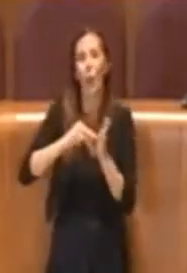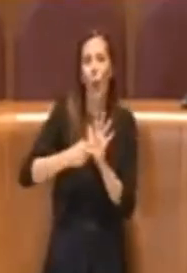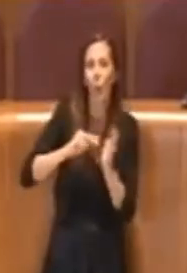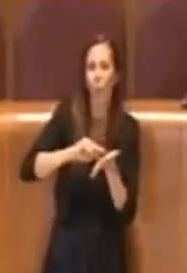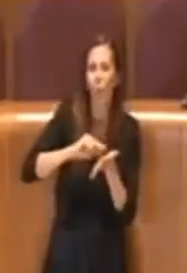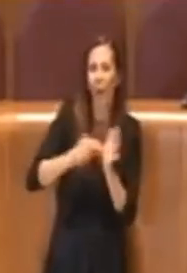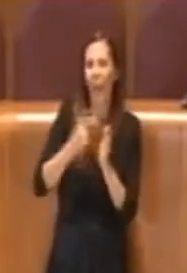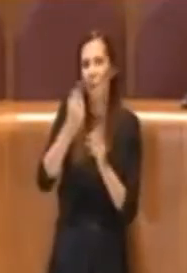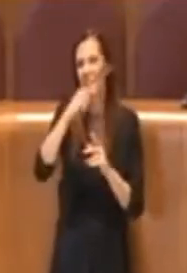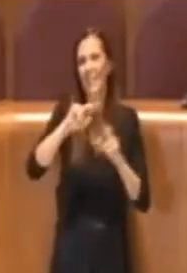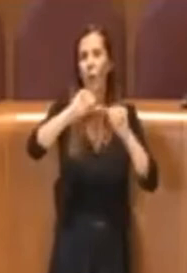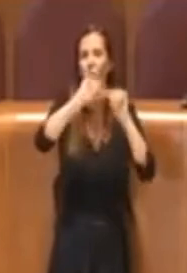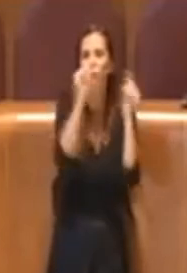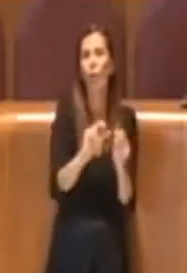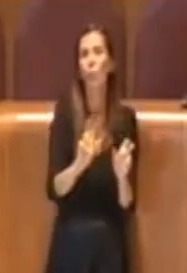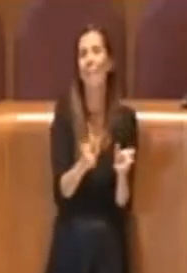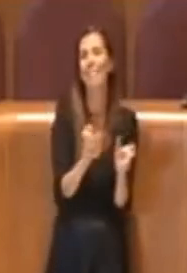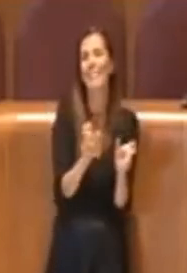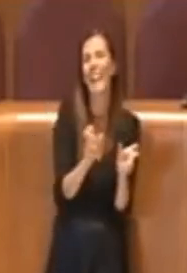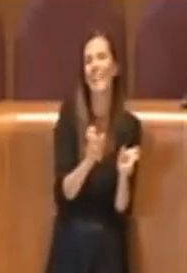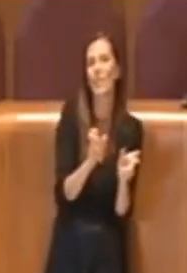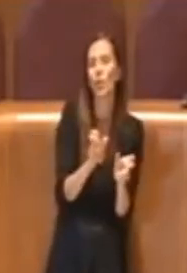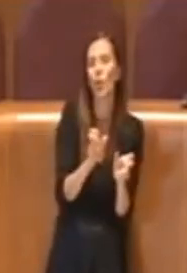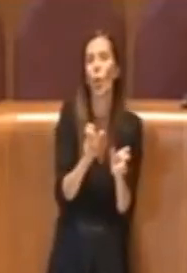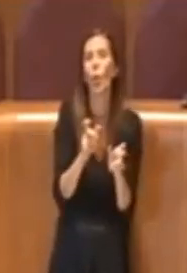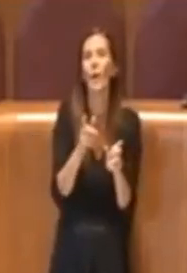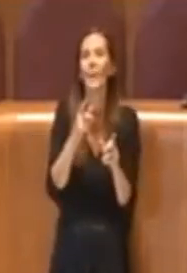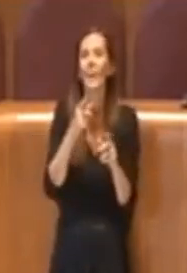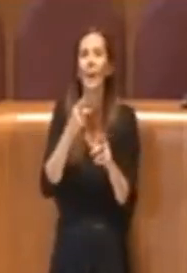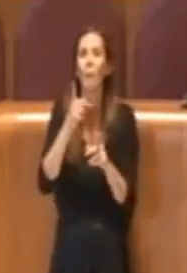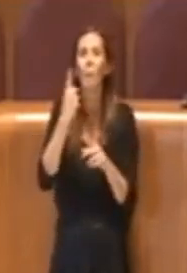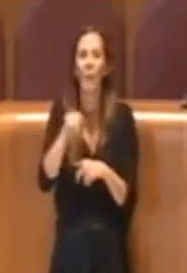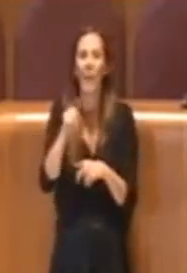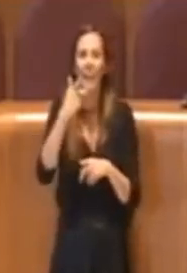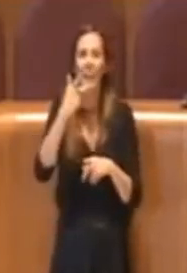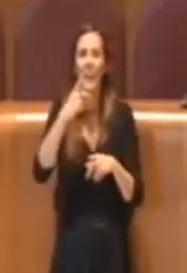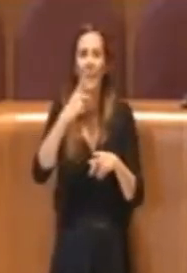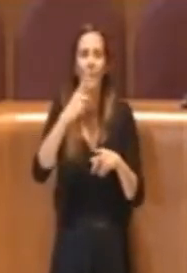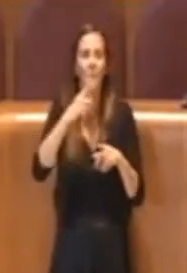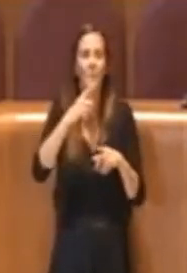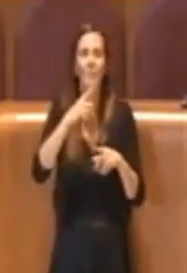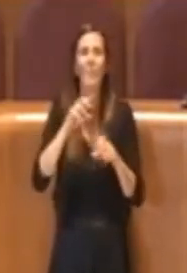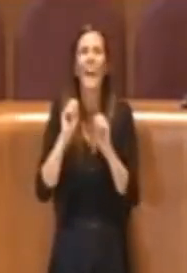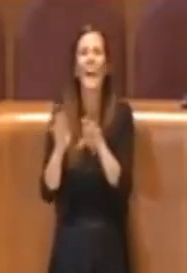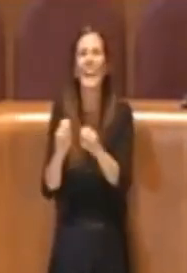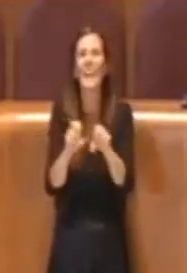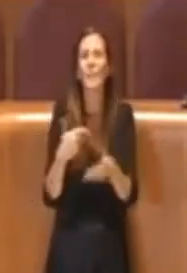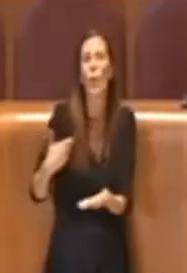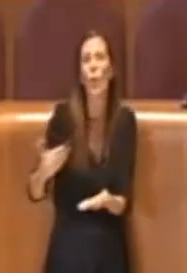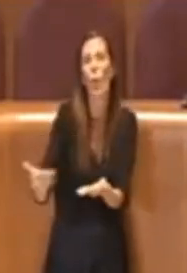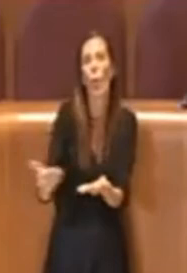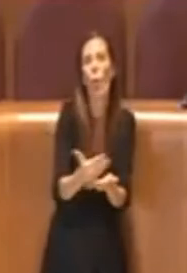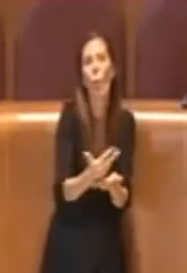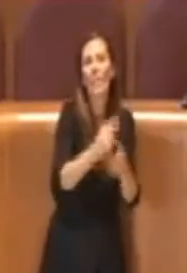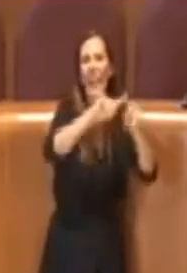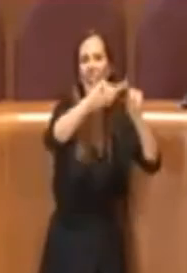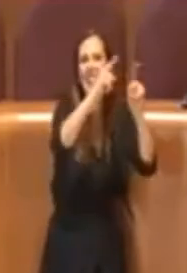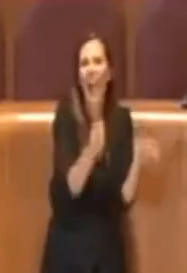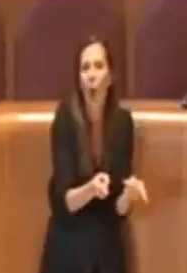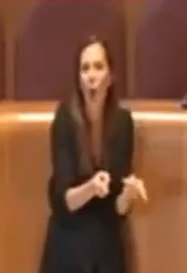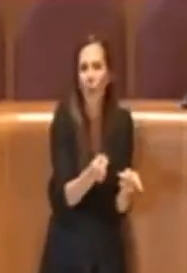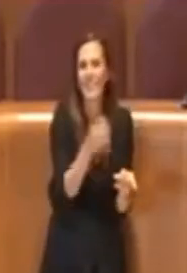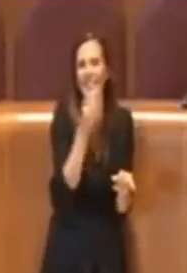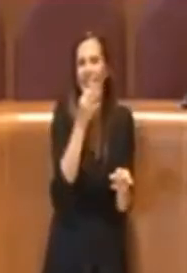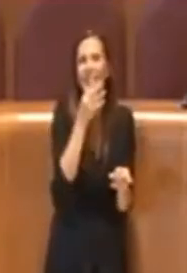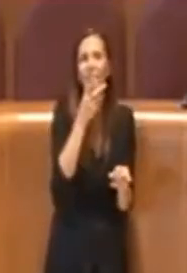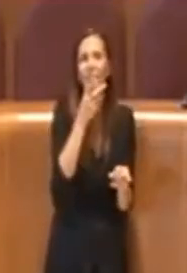sull'appalto delle utenze non domestiche senza ricordare che Roma Capitale e Ama in questo caso erano parte